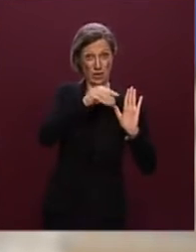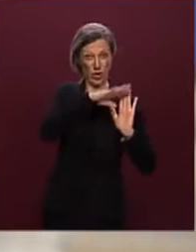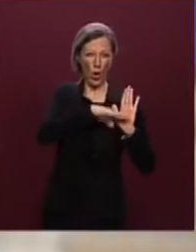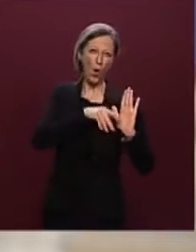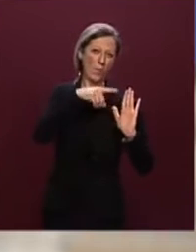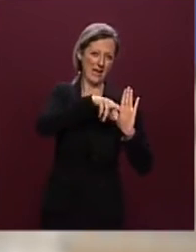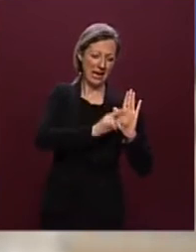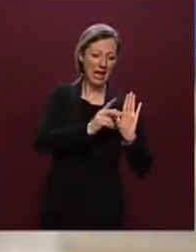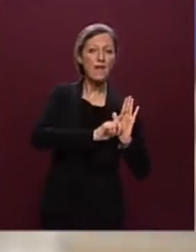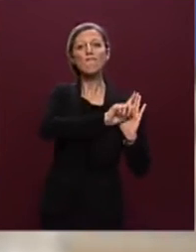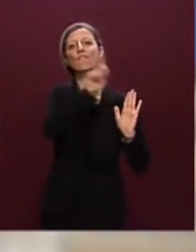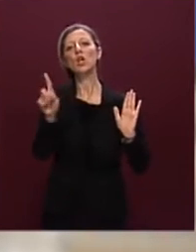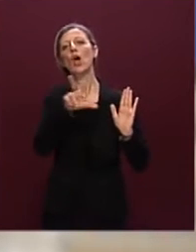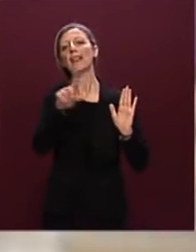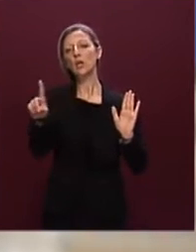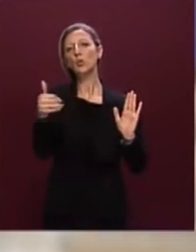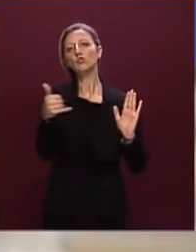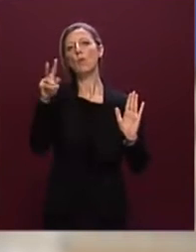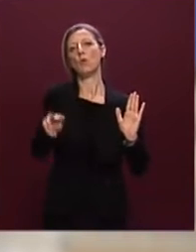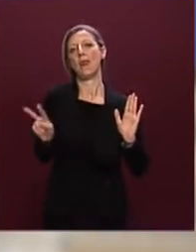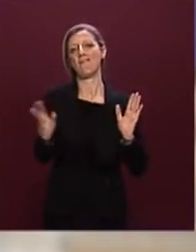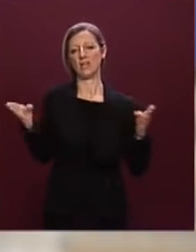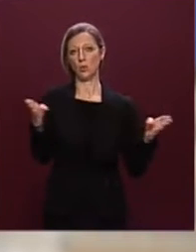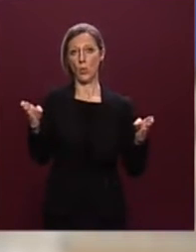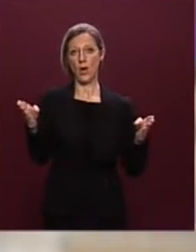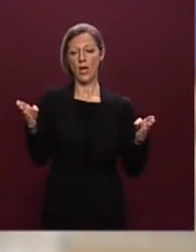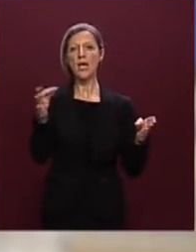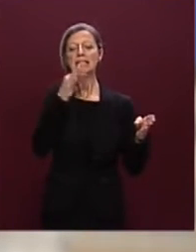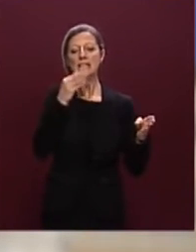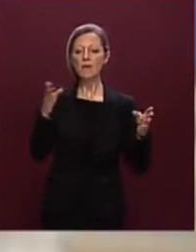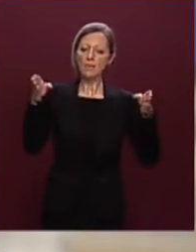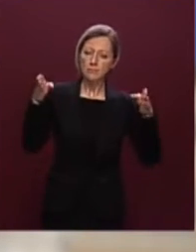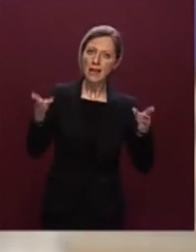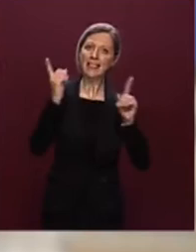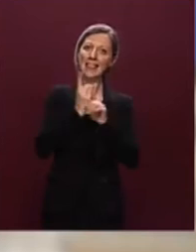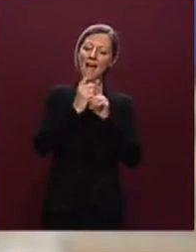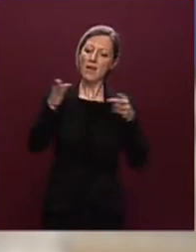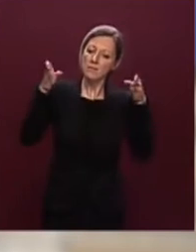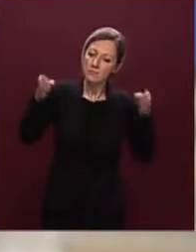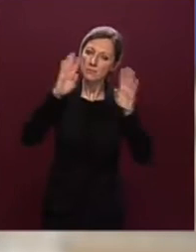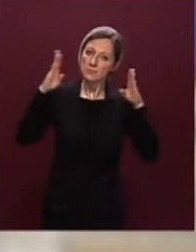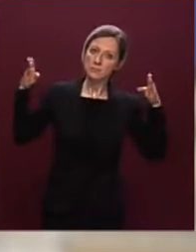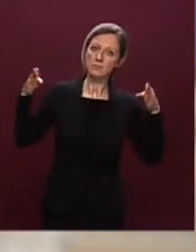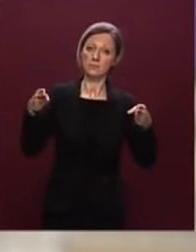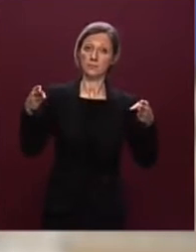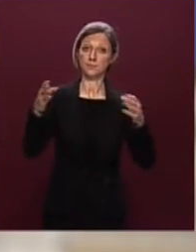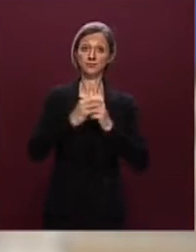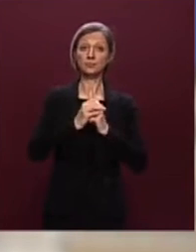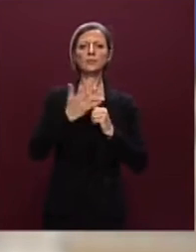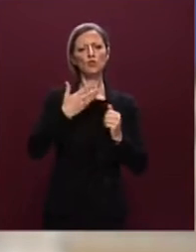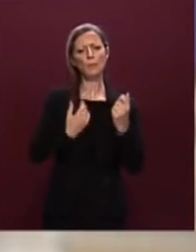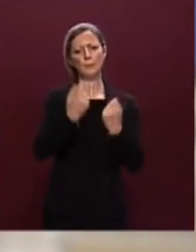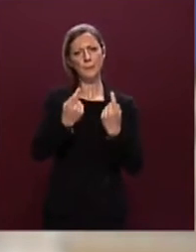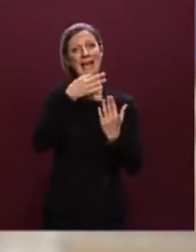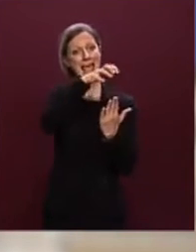Resilienza fino al 31 dicembre del 2022. Quindi va inquadrata in questo ambito e le criticità che emergono da